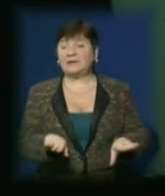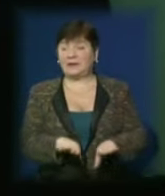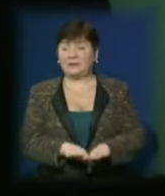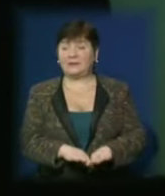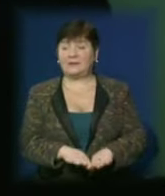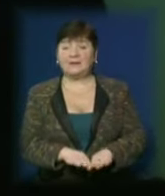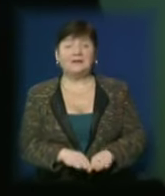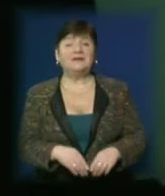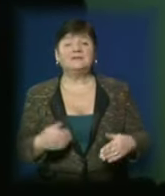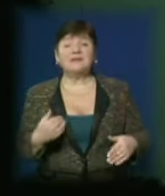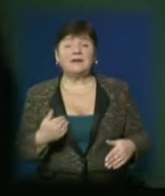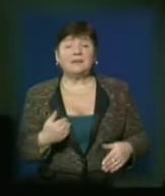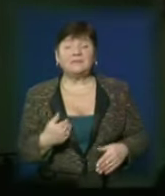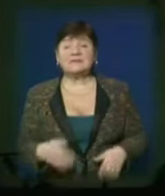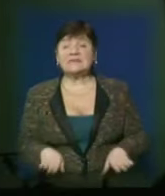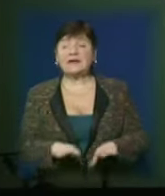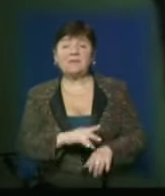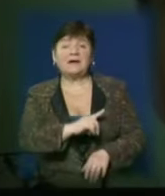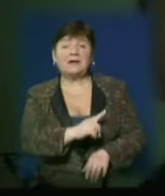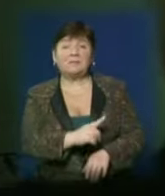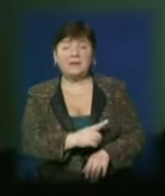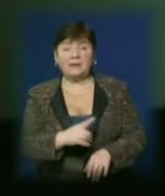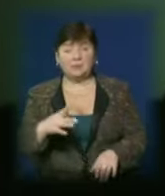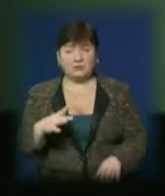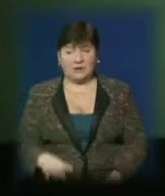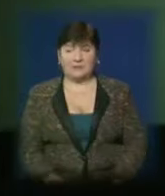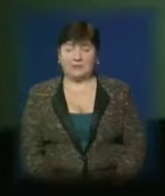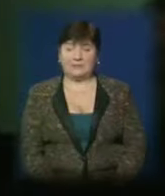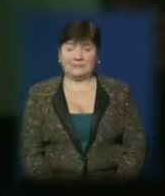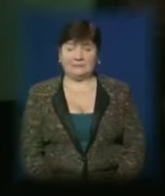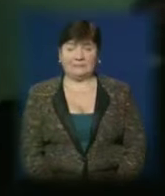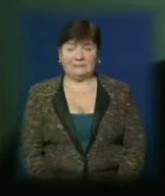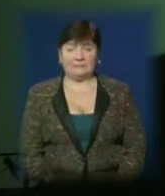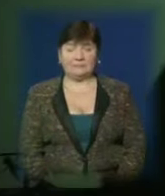з легким скрепінням я почнуватися в своєї культури.